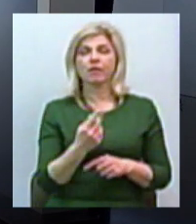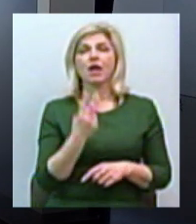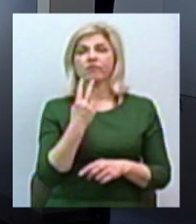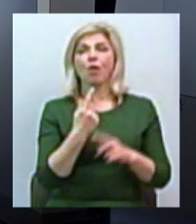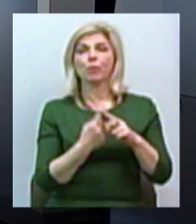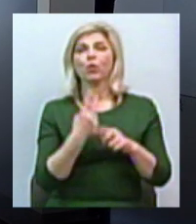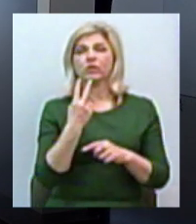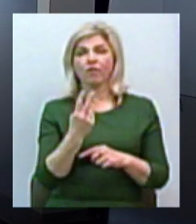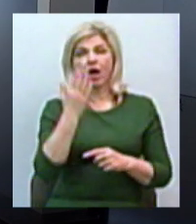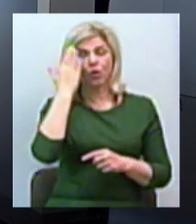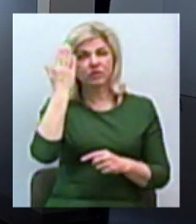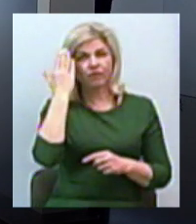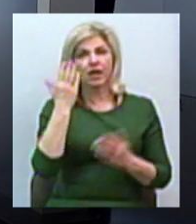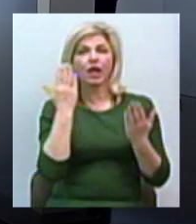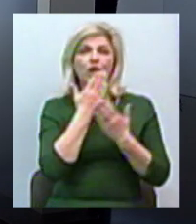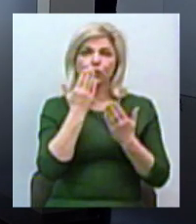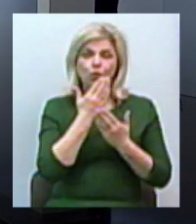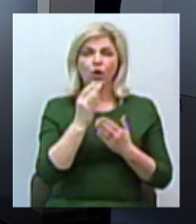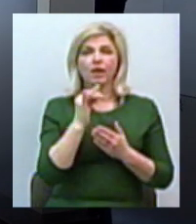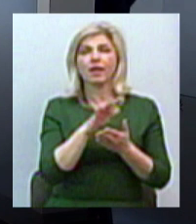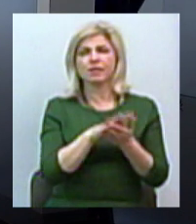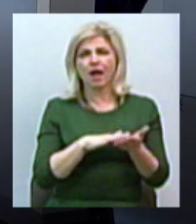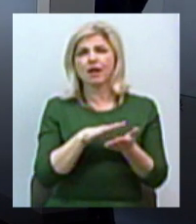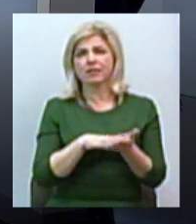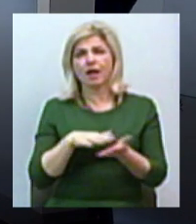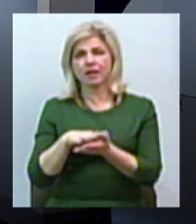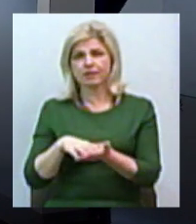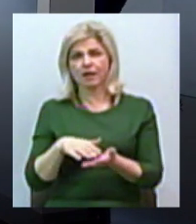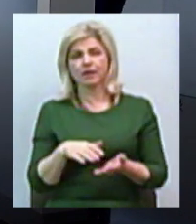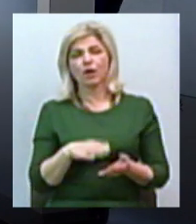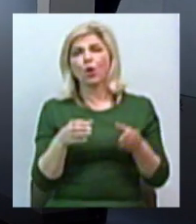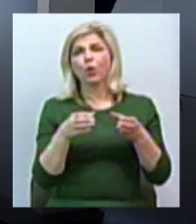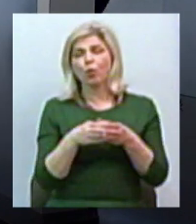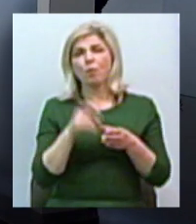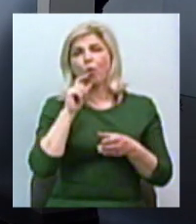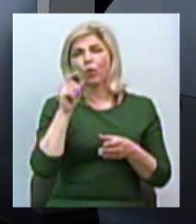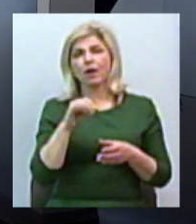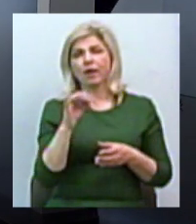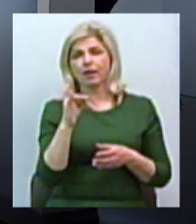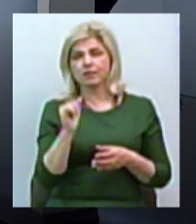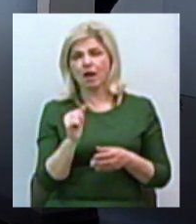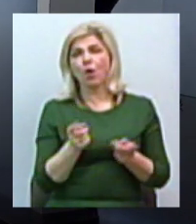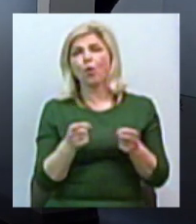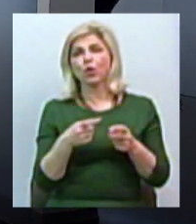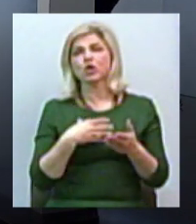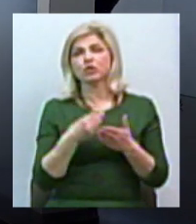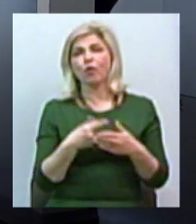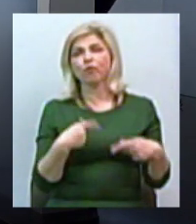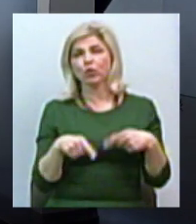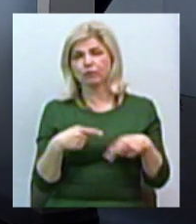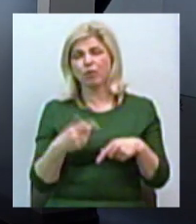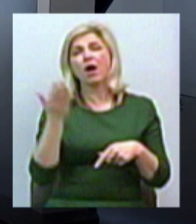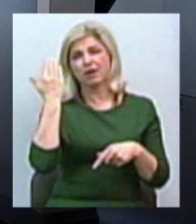2, розважальний, кіношний. далі, далі, далі. Група «Україна» закодувала свої футболи, вони були